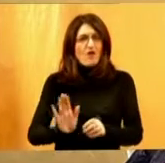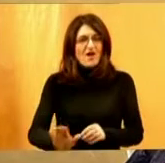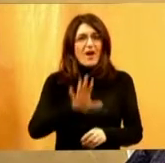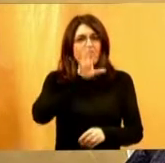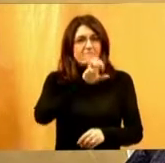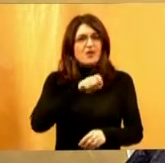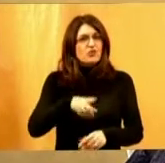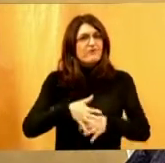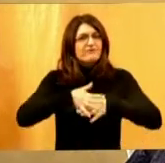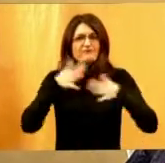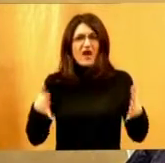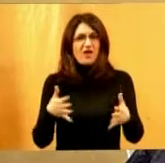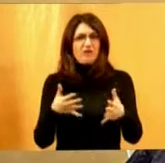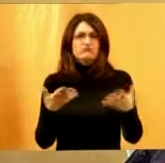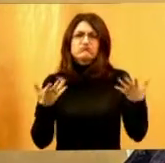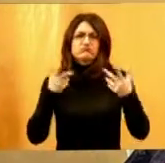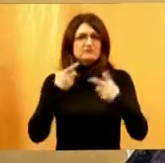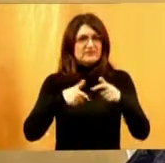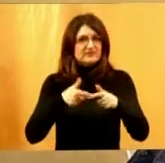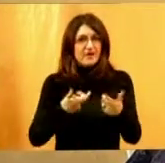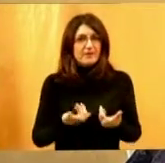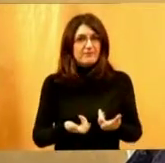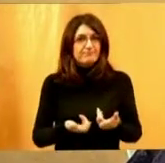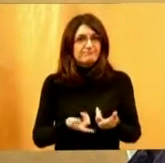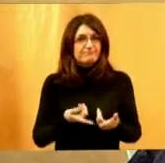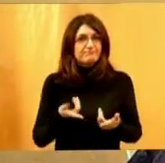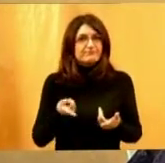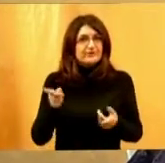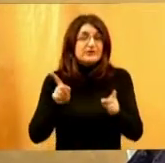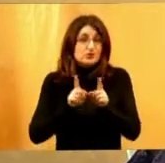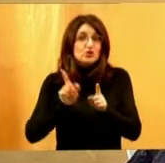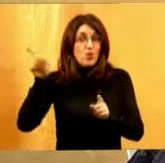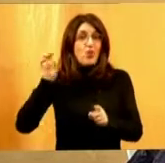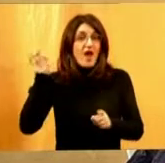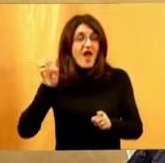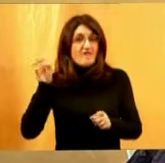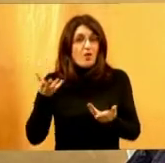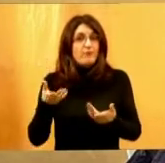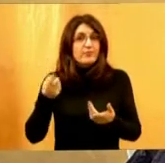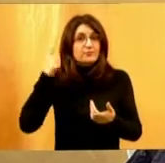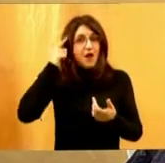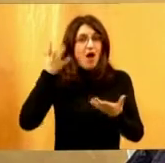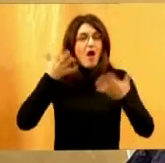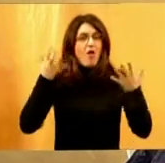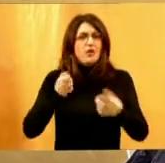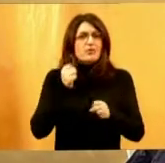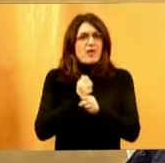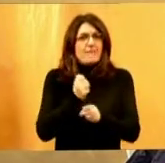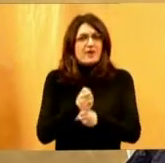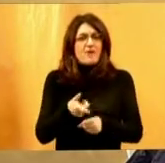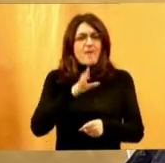ogroman za naše pojmove. Pa i za pojmove Evrope, ali tako? Da bi se on našao,